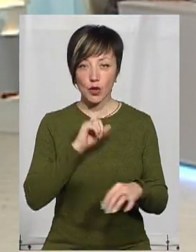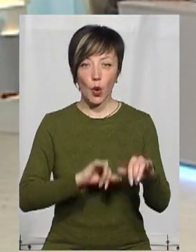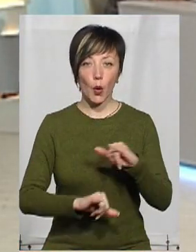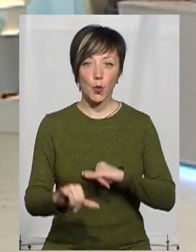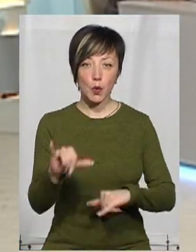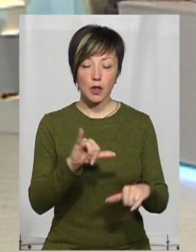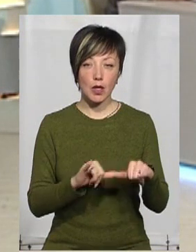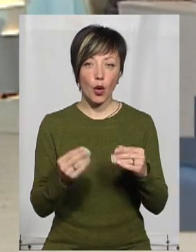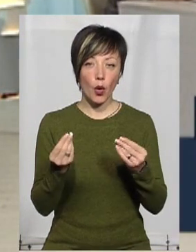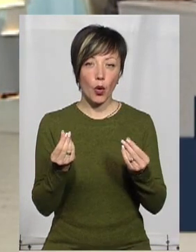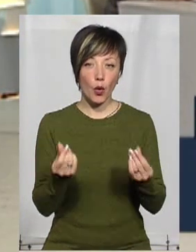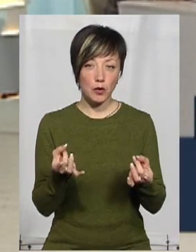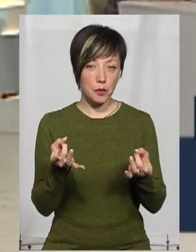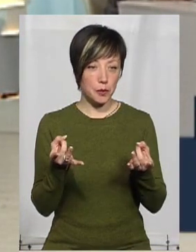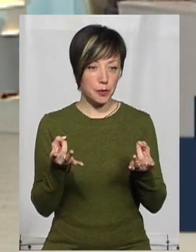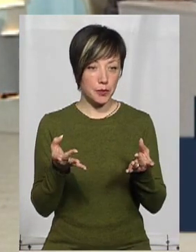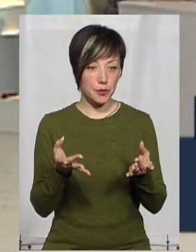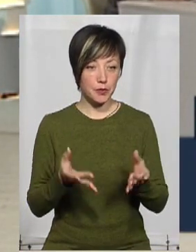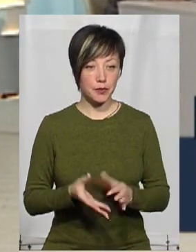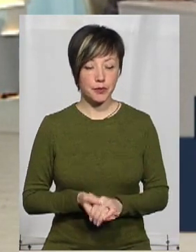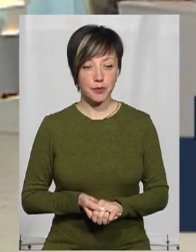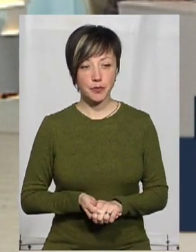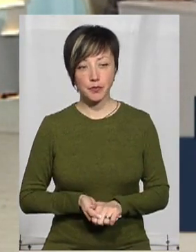куди, і потім думати, куди гроші йдуть.